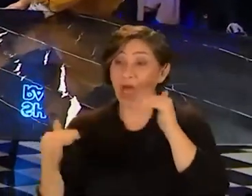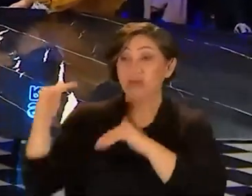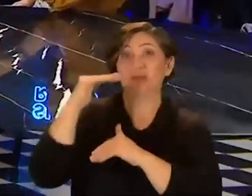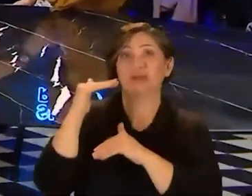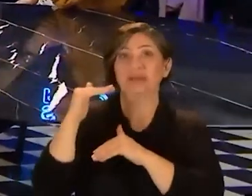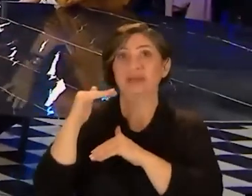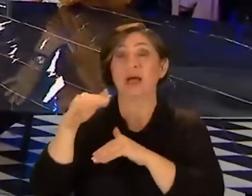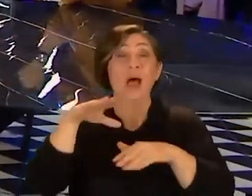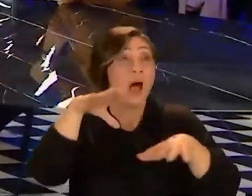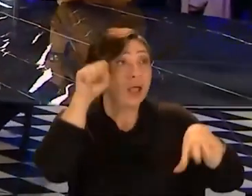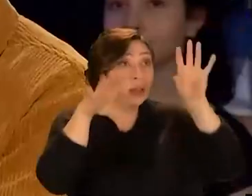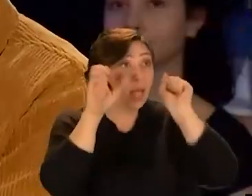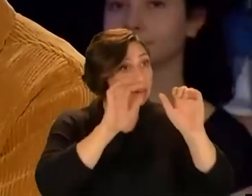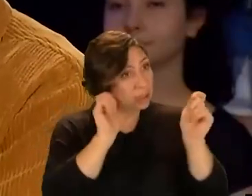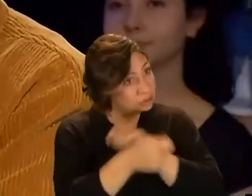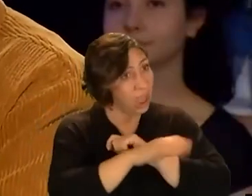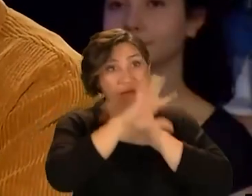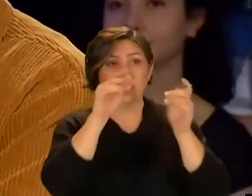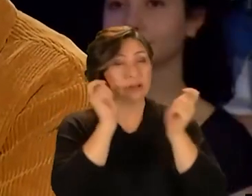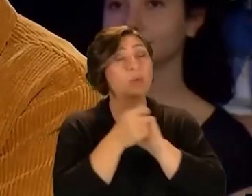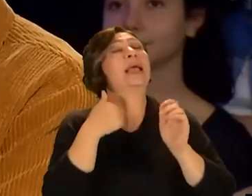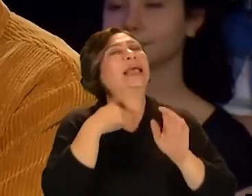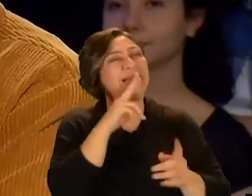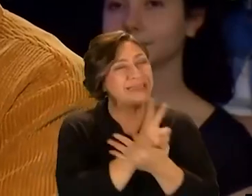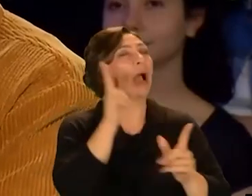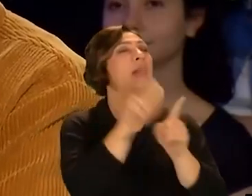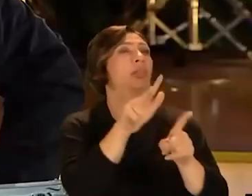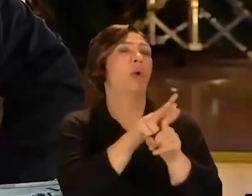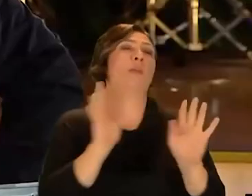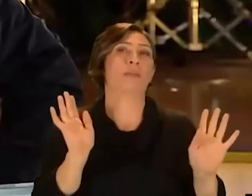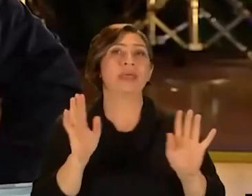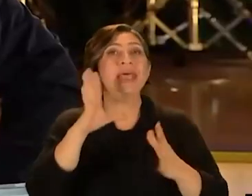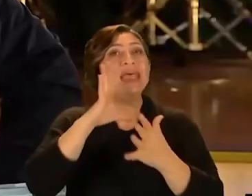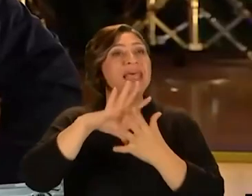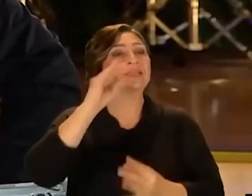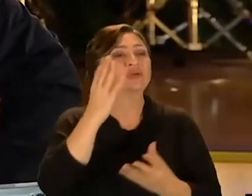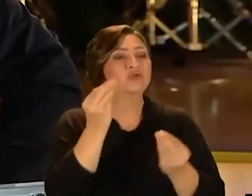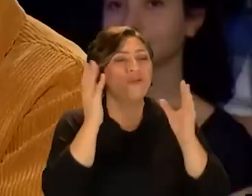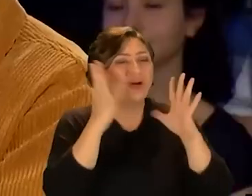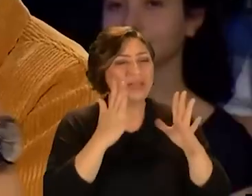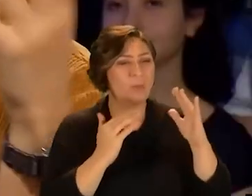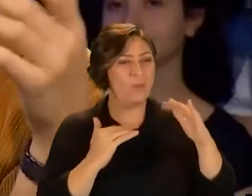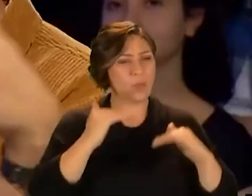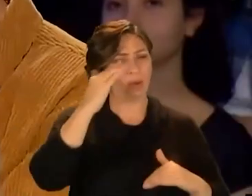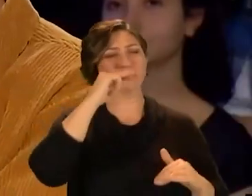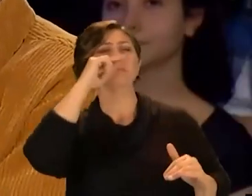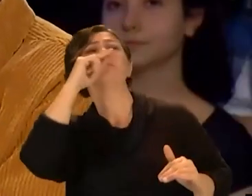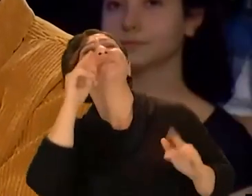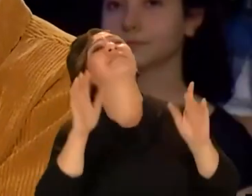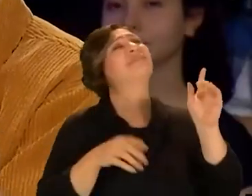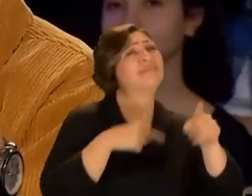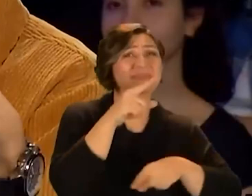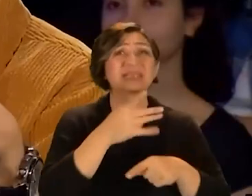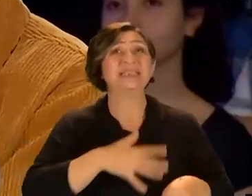O yüzden algılar değişti her şey değişti evet mutluyorum kesinlikle Evet kesinlikle İnsanlar çok şey istemiyor çok büyüklenen ve işte